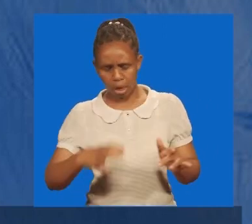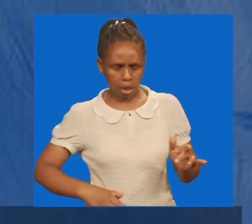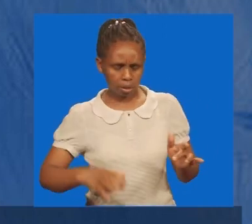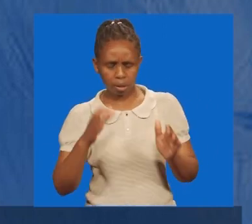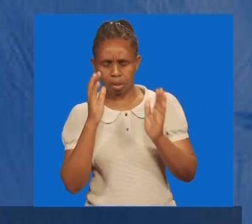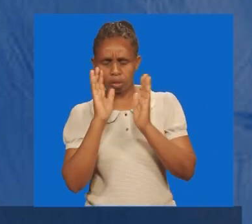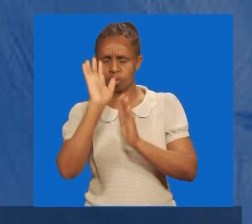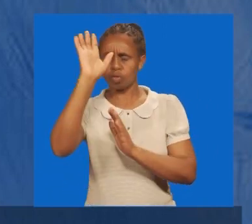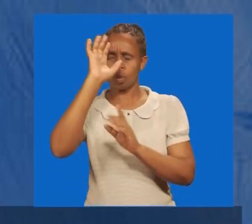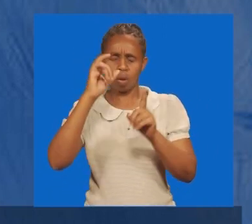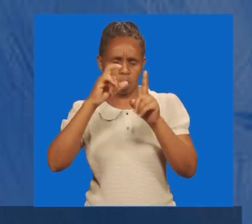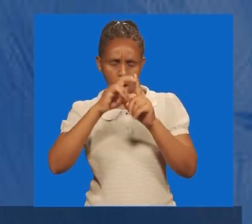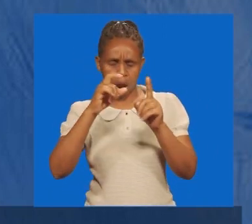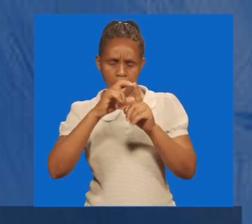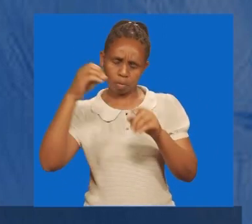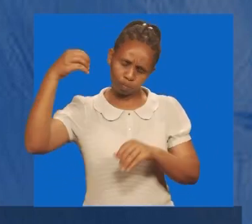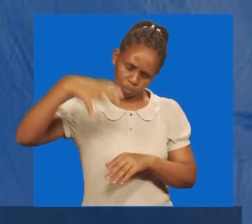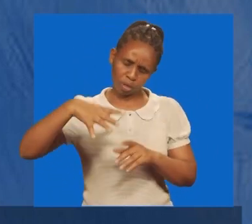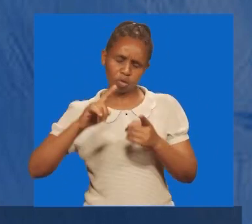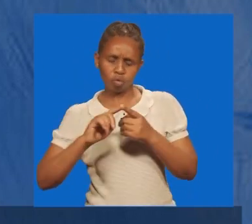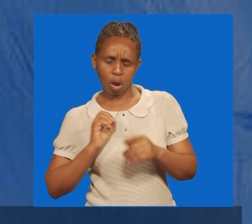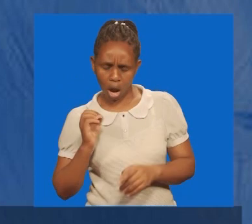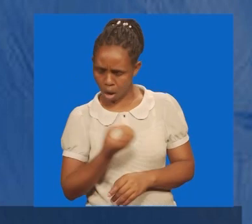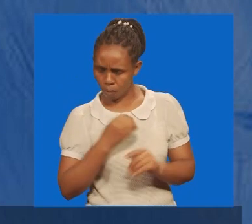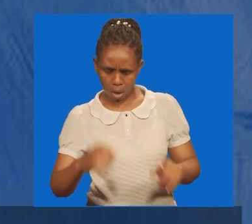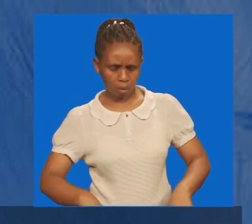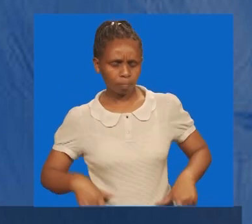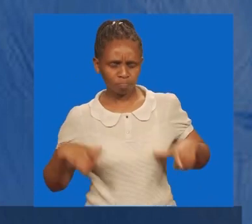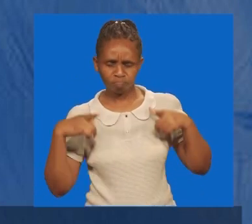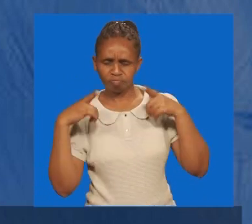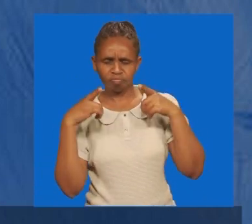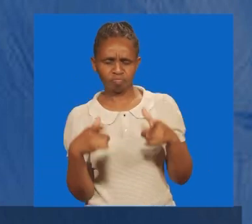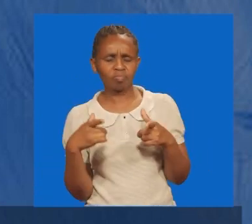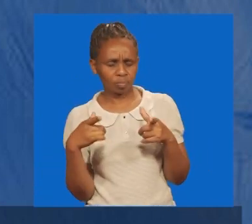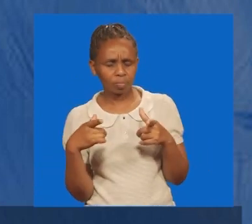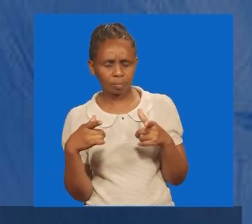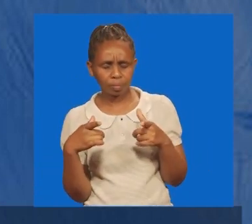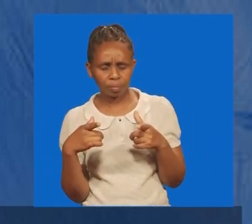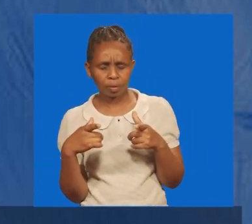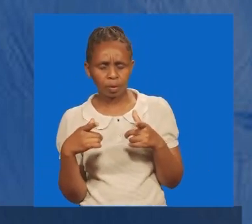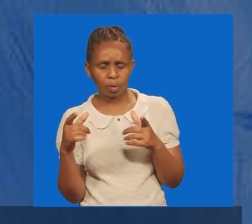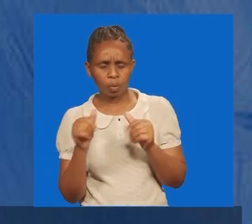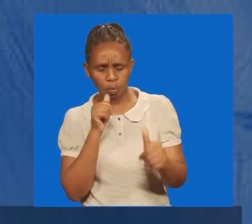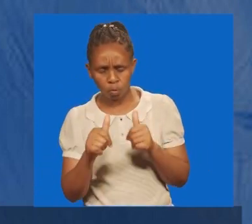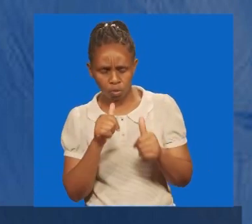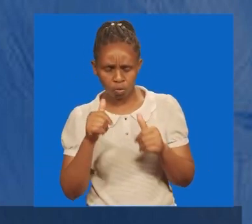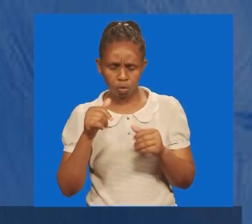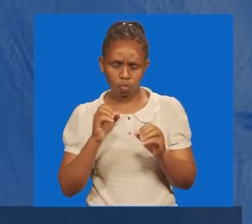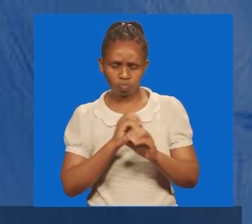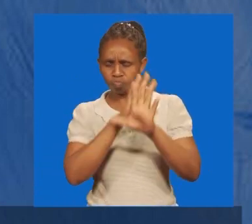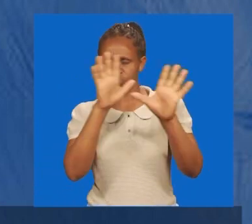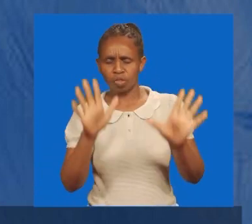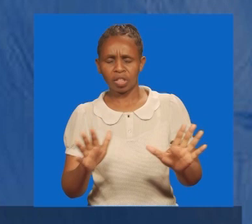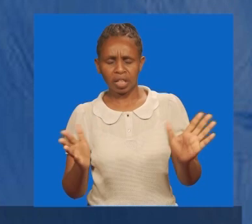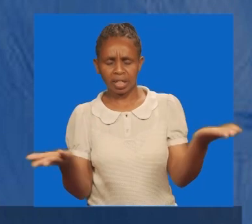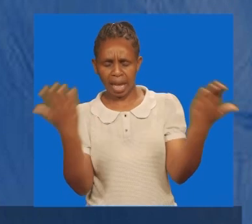ambalo ni taa katika maisha yetu, na muanga mfalme waanshabu, unautumulikia mchana